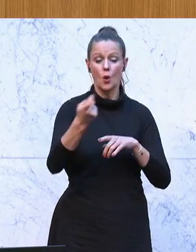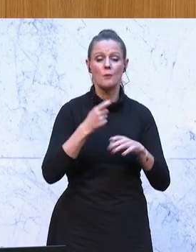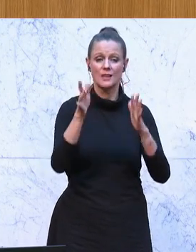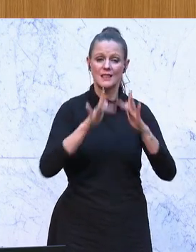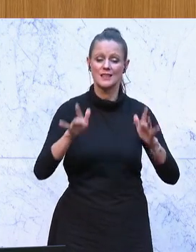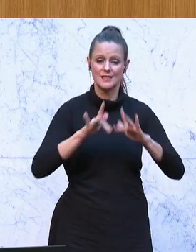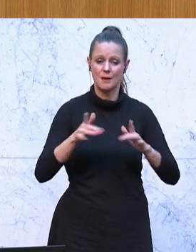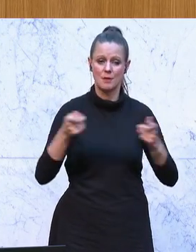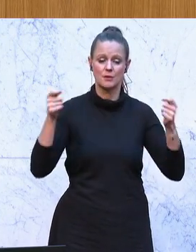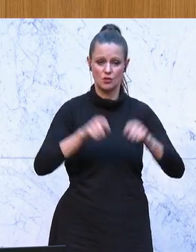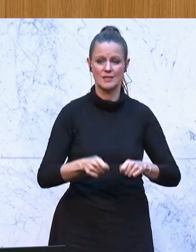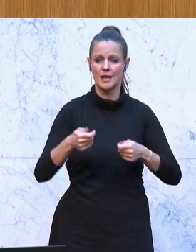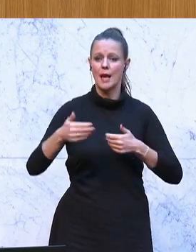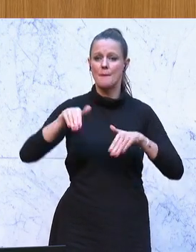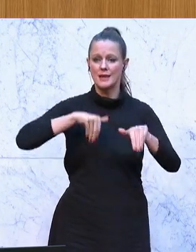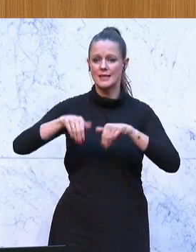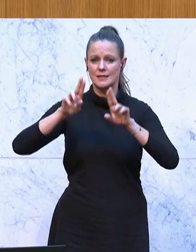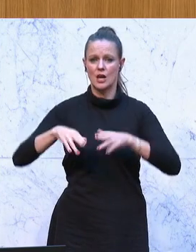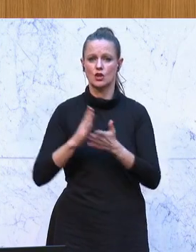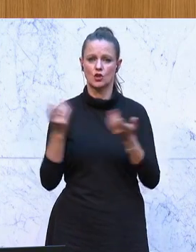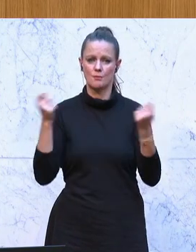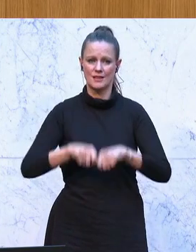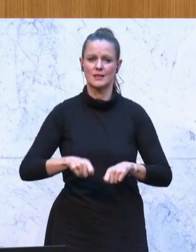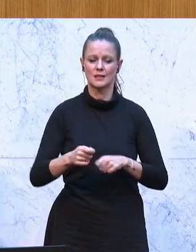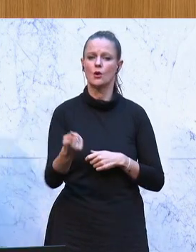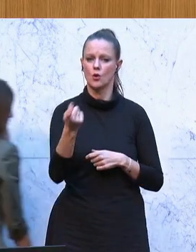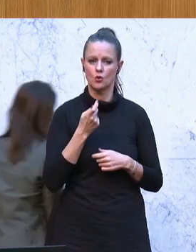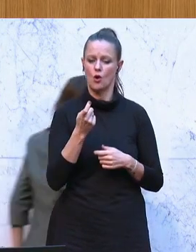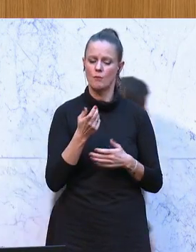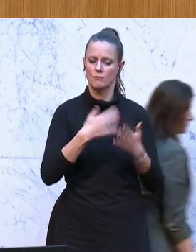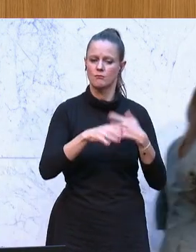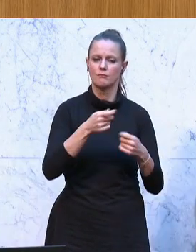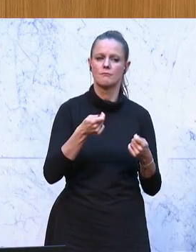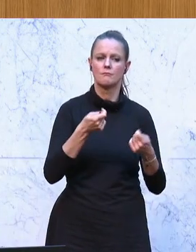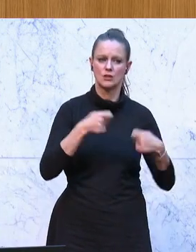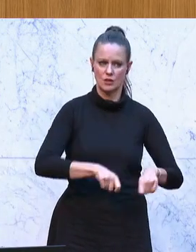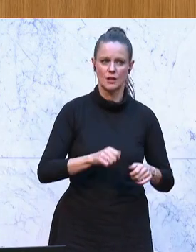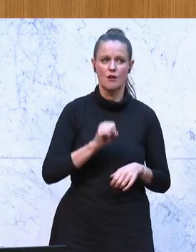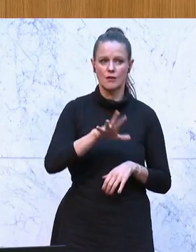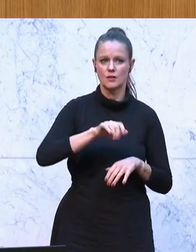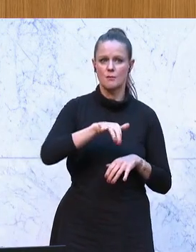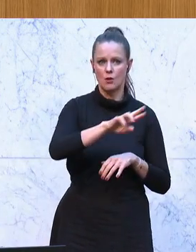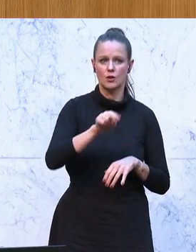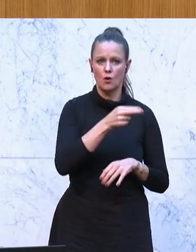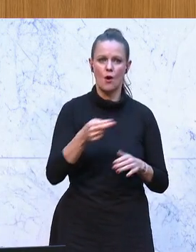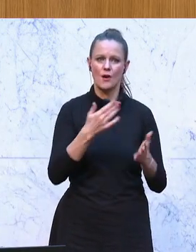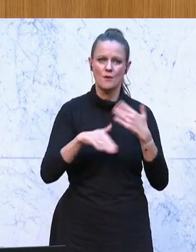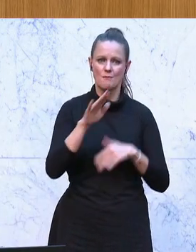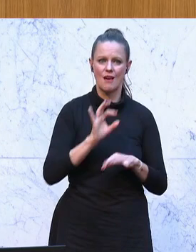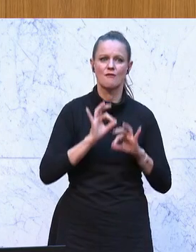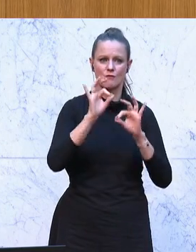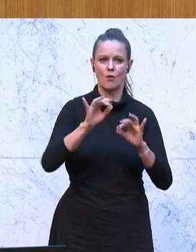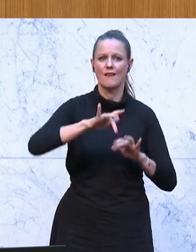Ministerrat beschlossen demnächst, Finanzausschuss im Finanzausgleich zusätzlich 15 Millionen Euro für den Schülertransport im Gelegenheitsverkehr,